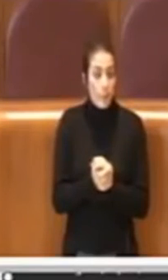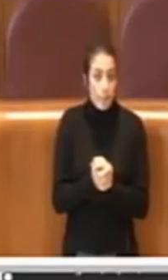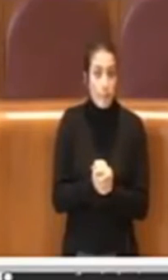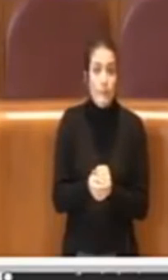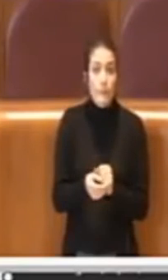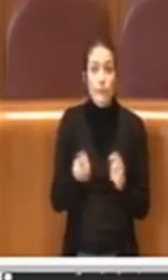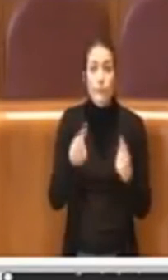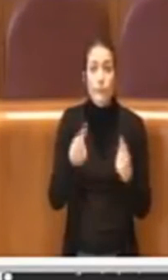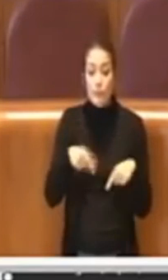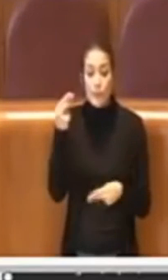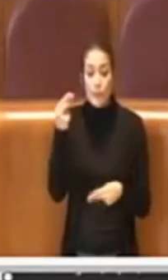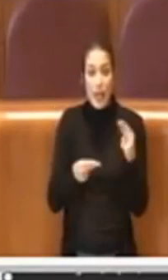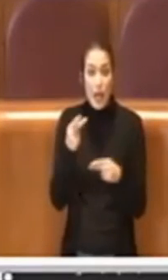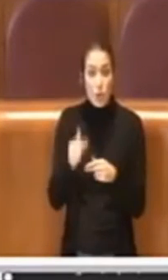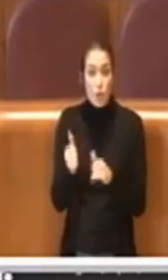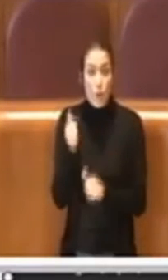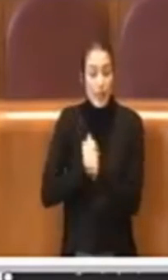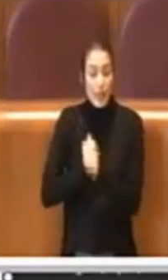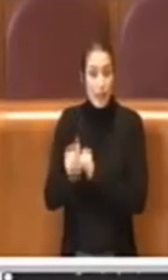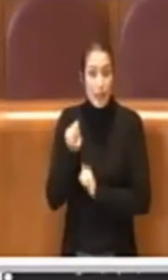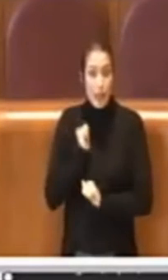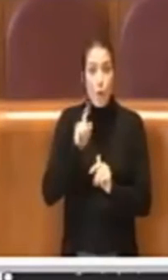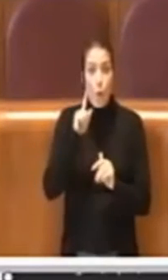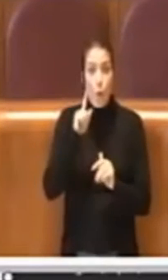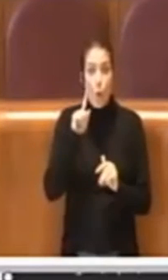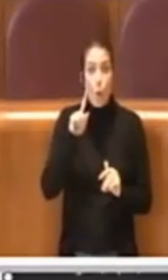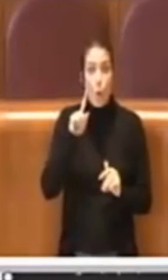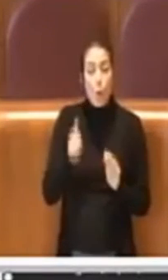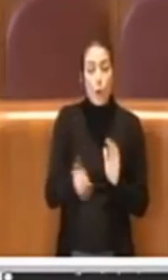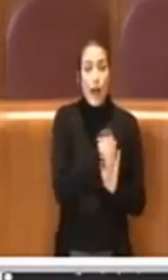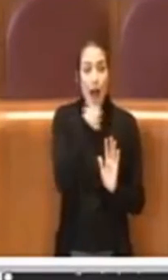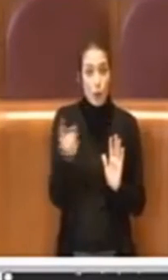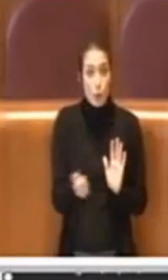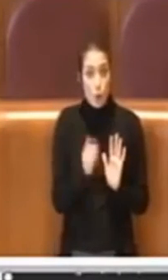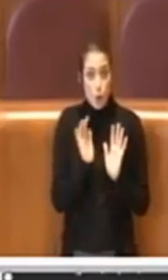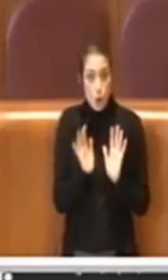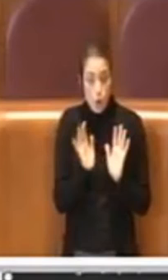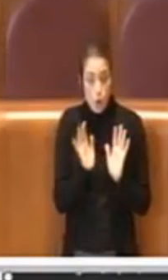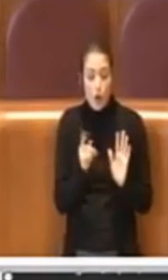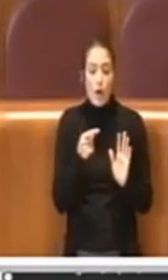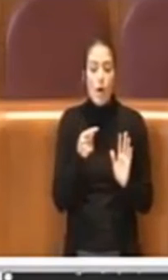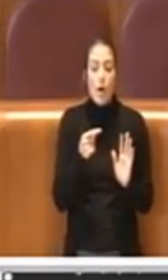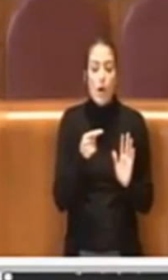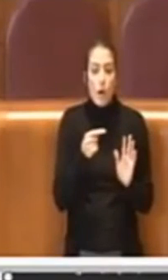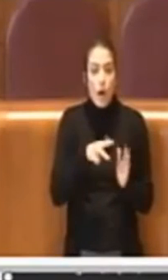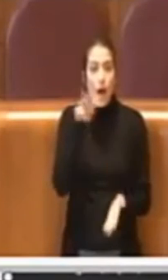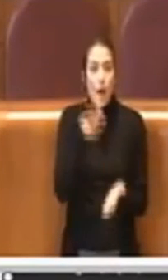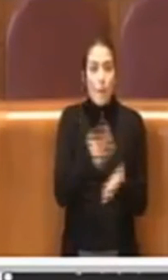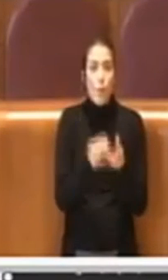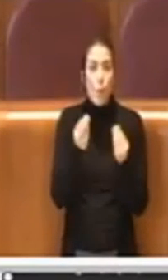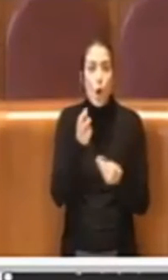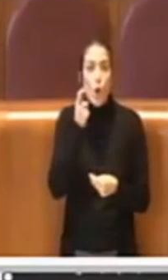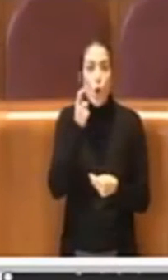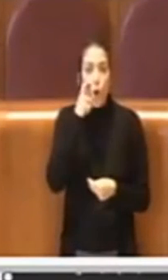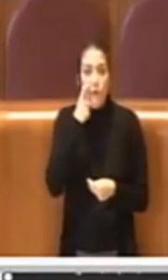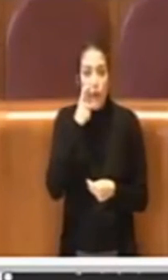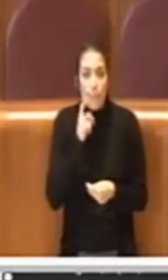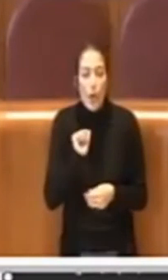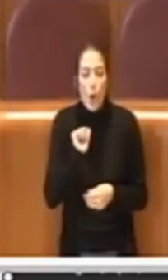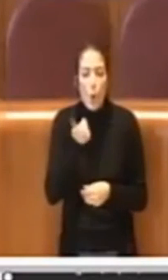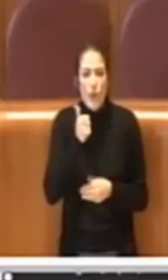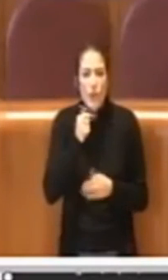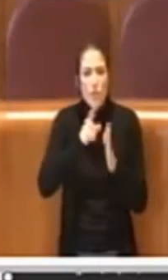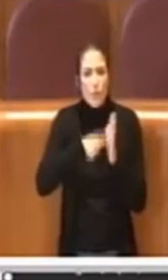ebbene questo bilancio preventivo un anno fu approvato a novembre dell'anno successivo, con undici mesi di ritardo